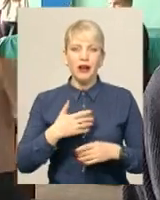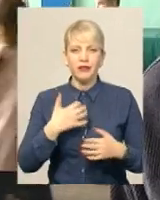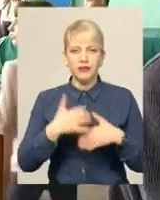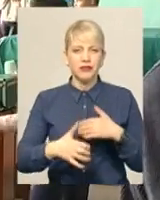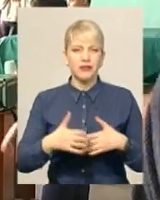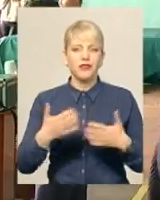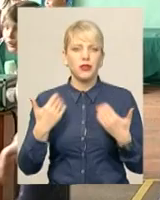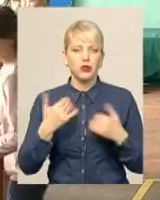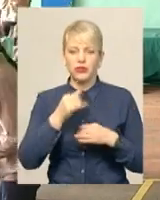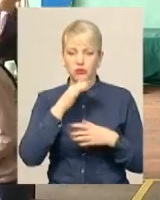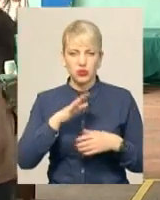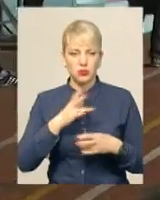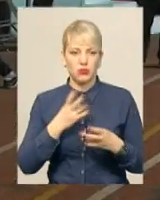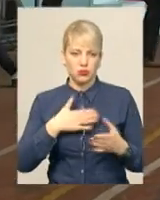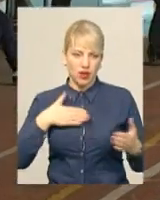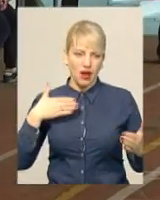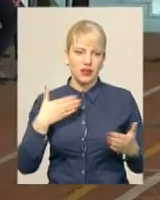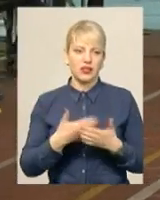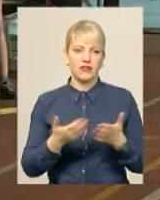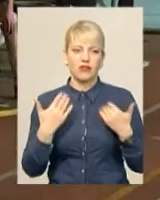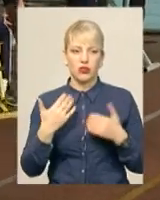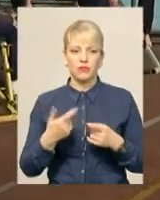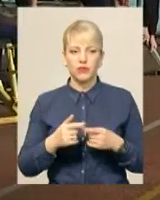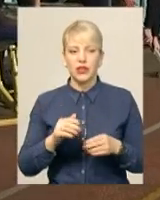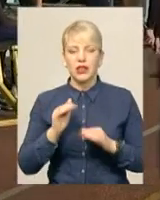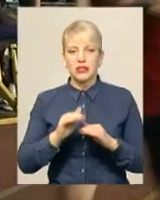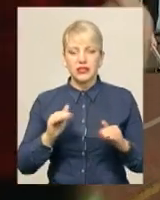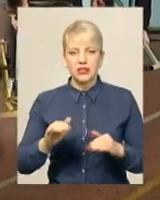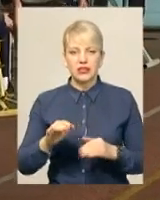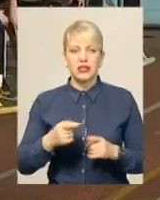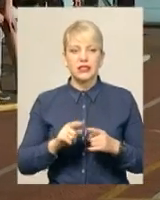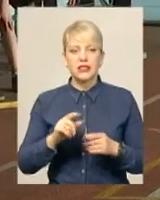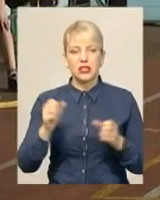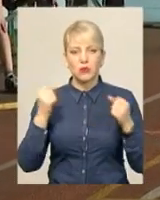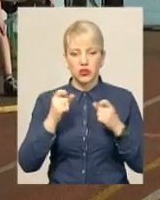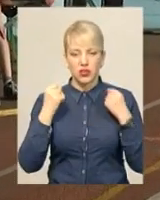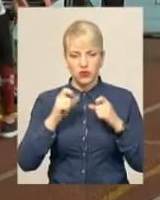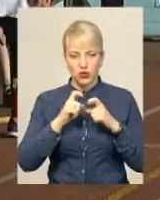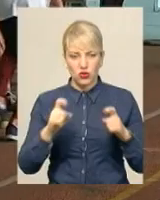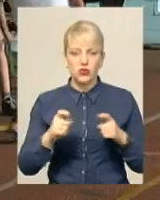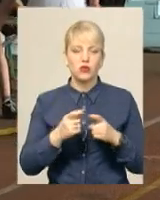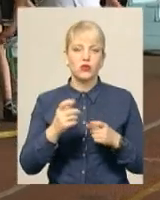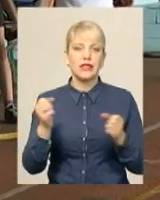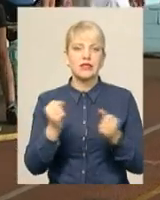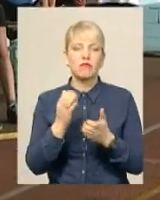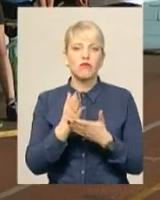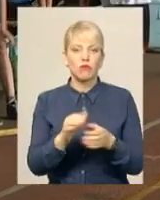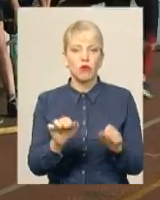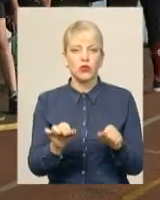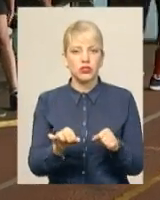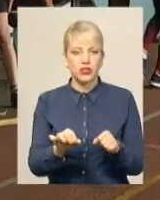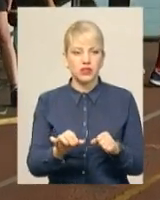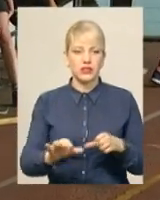бути. Повинен бути активний відпочинок. Вихованці обласного центру фізвиховання учнівської молоді і в ЗИНКу мають можливість належно тренуватися і підвищувати